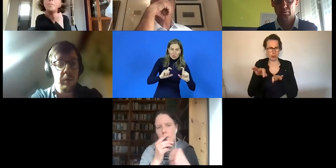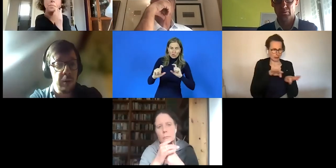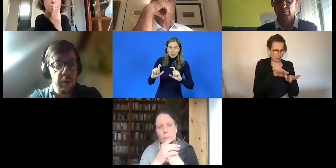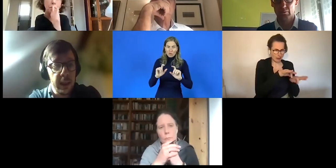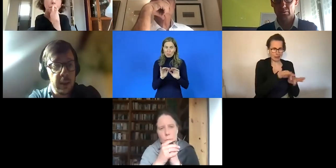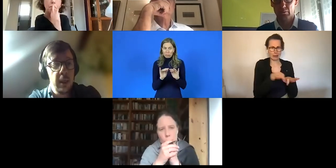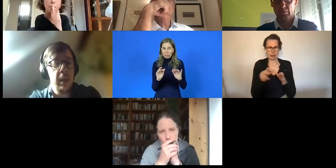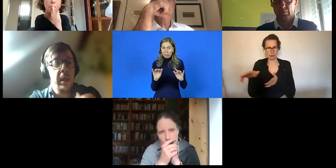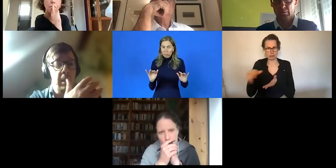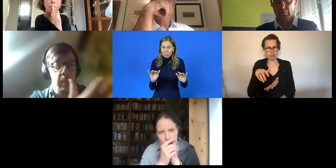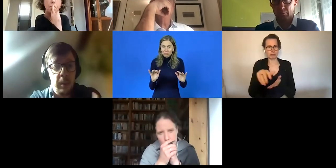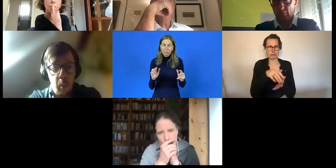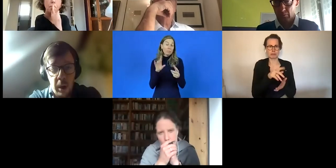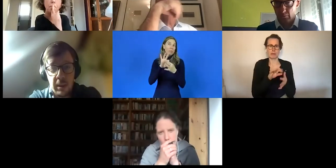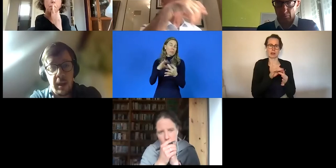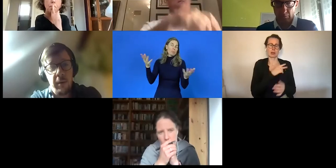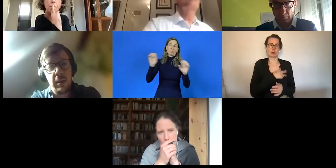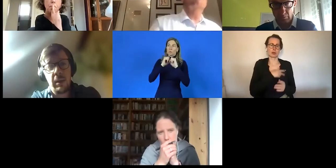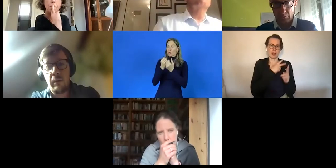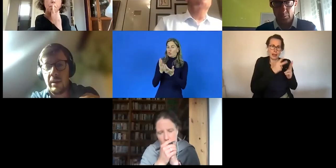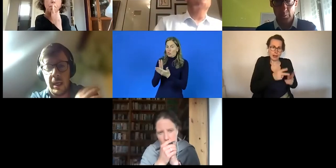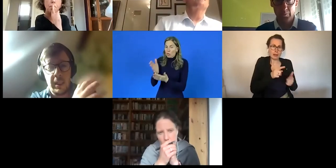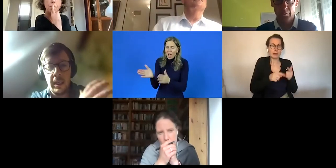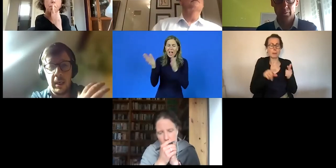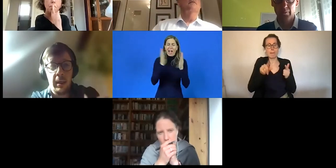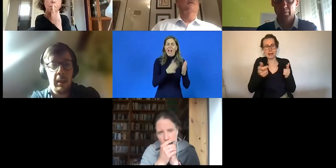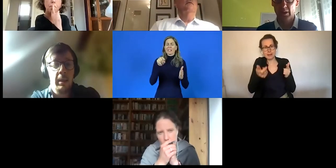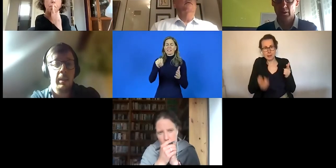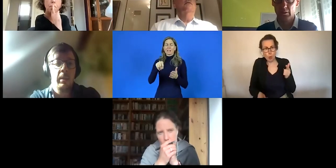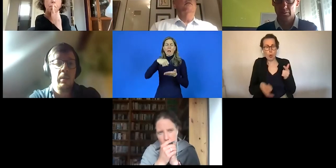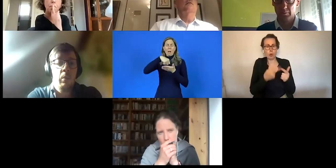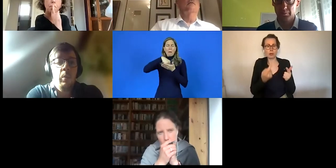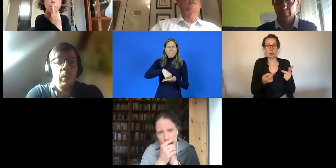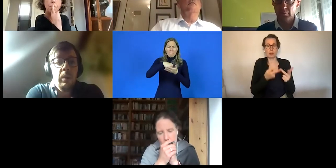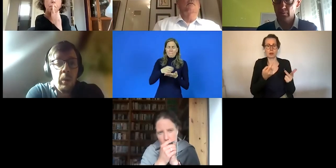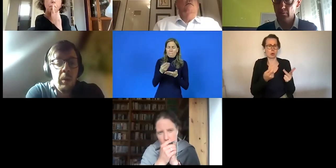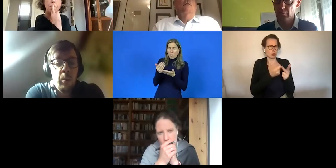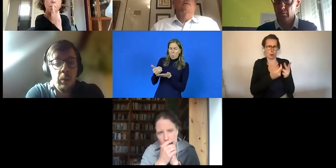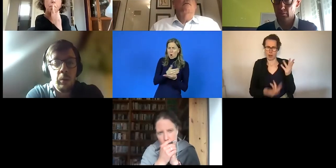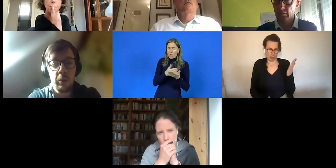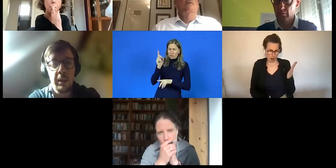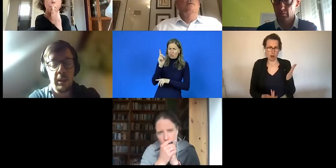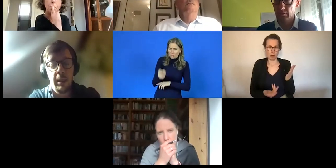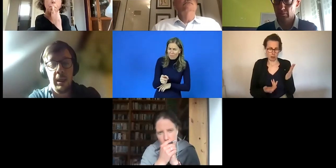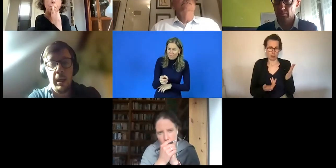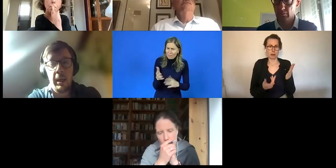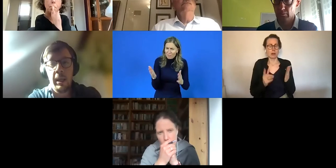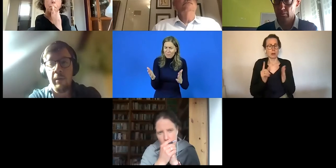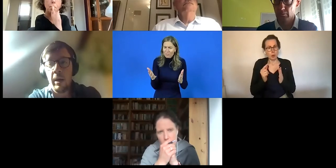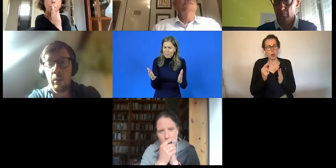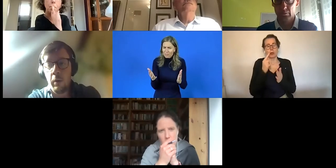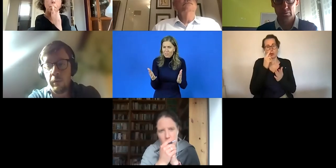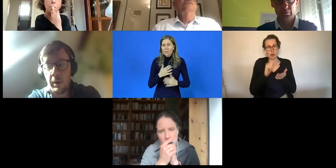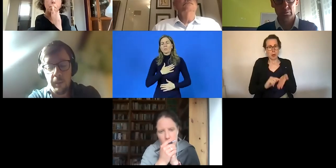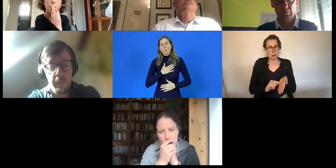auch sehr daran interessiert, die sozialen Rechte, die Mindestlohnvorschriften, all dies